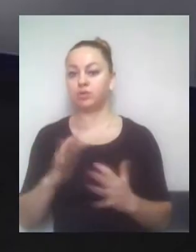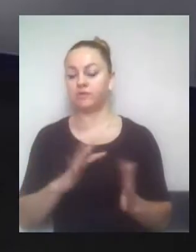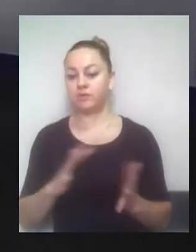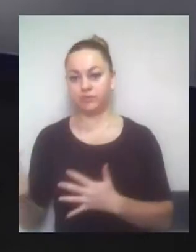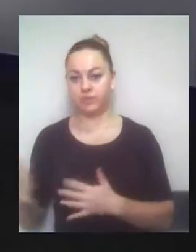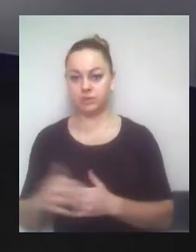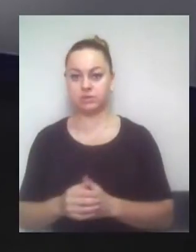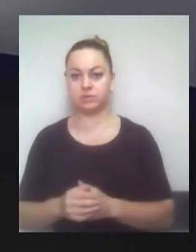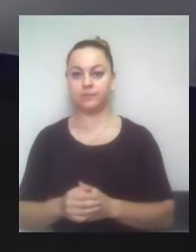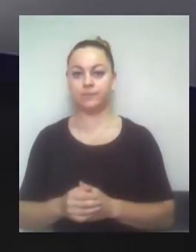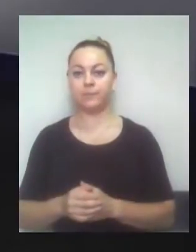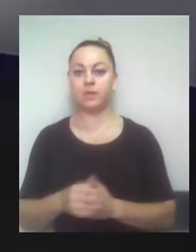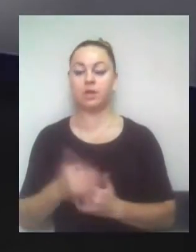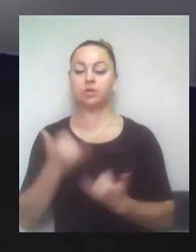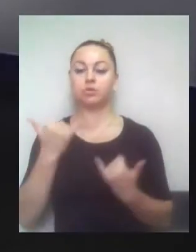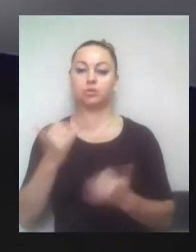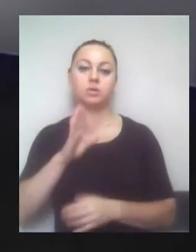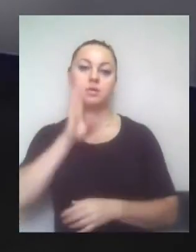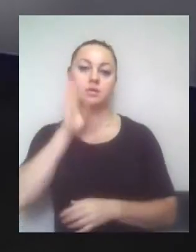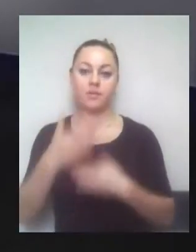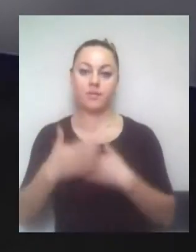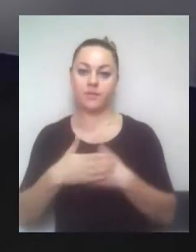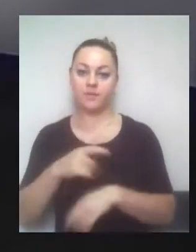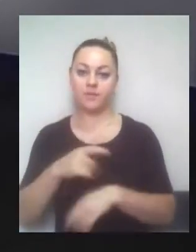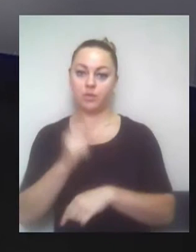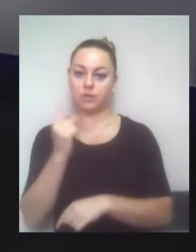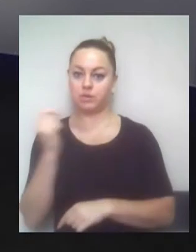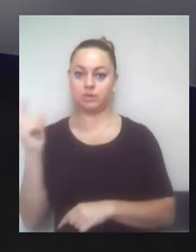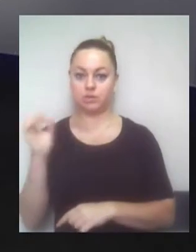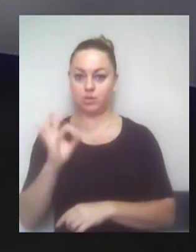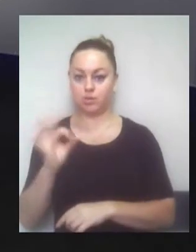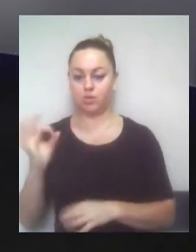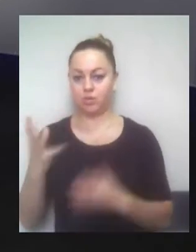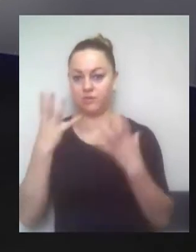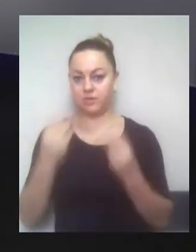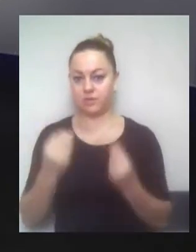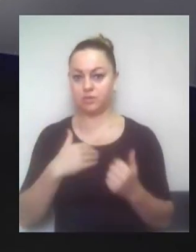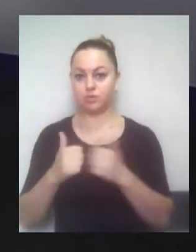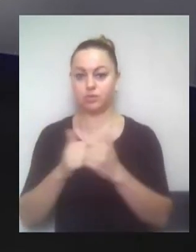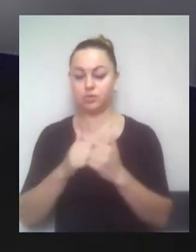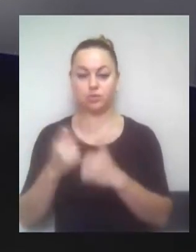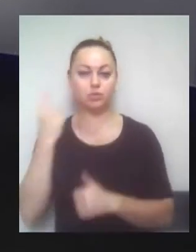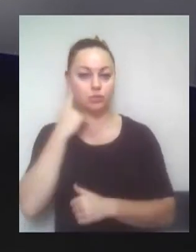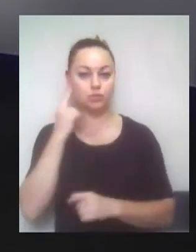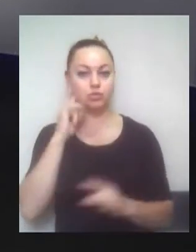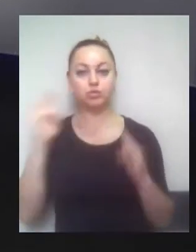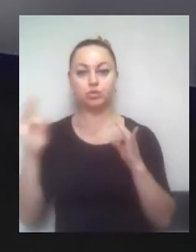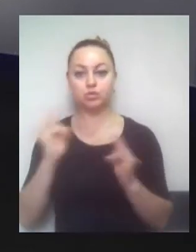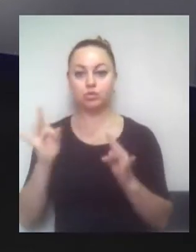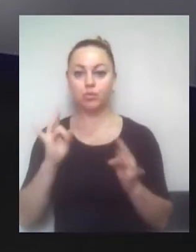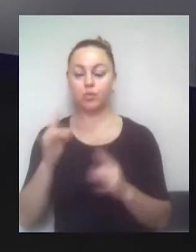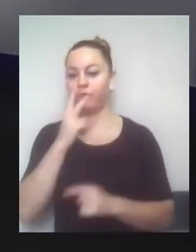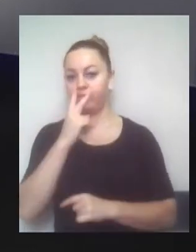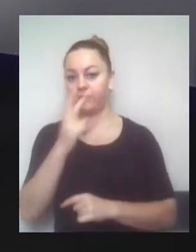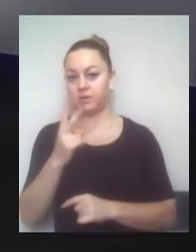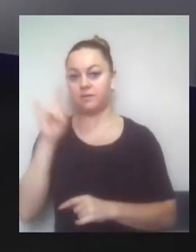Сьогодні утром около 11 часов. Соседи заметили, услышали шум. Увидели